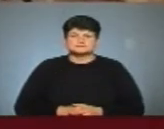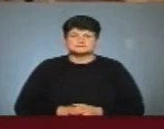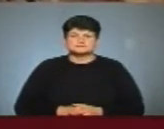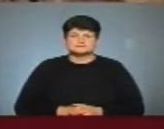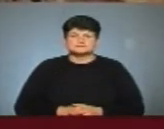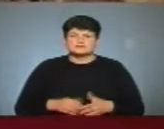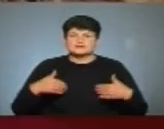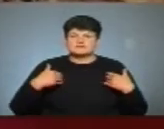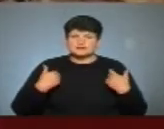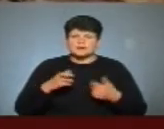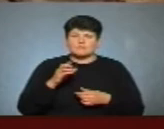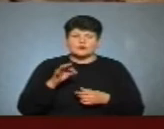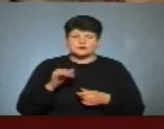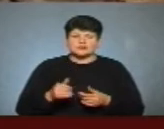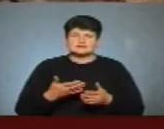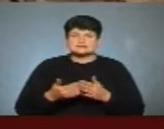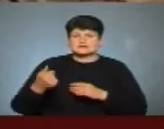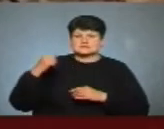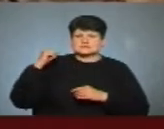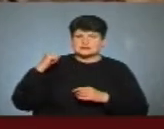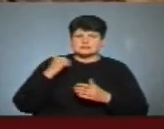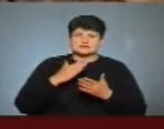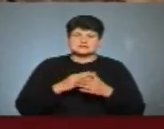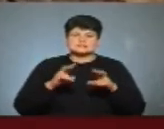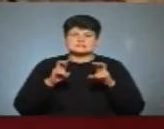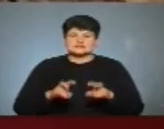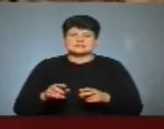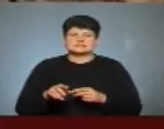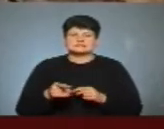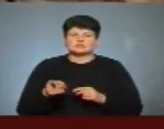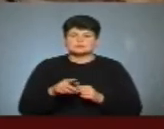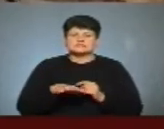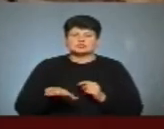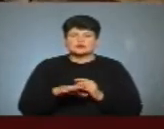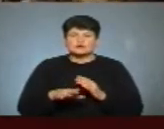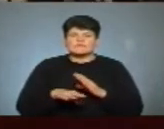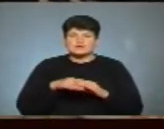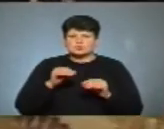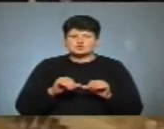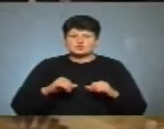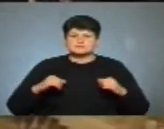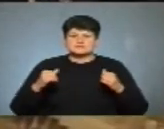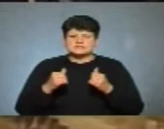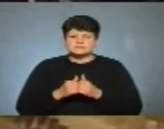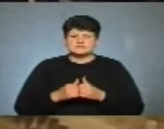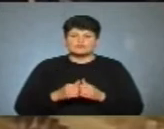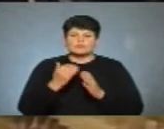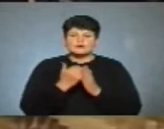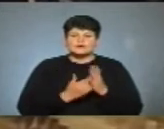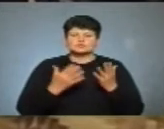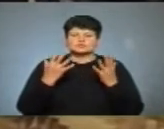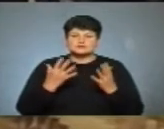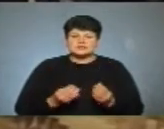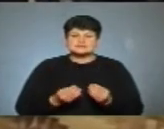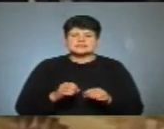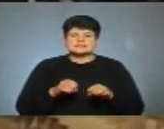Вітаю, Богдан. За моєю спиною відбувається засідання Тернопільської міської територіальної виборчої комісії. У порядку денному